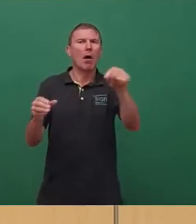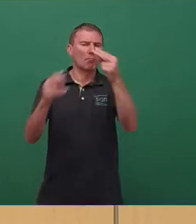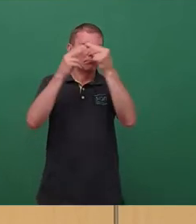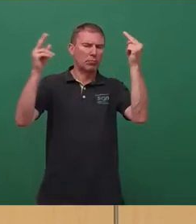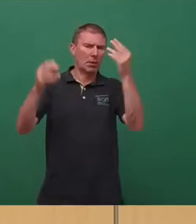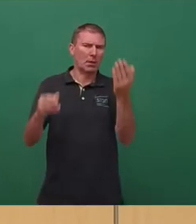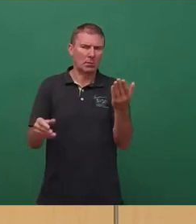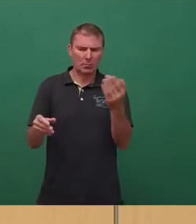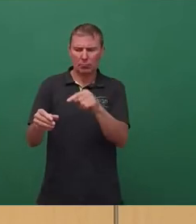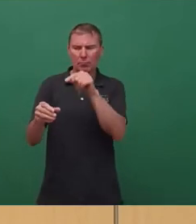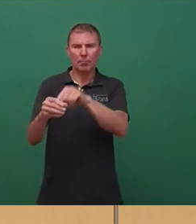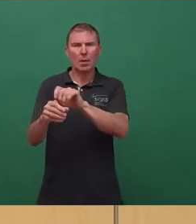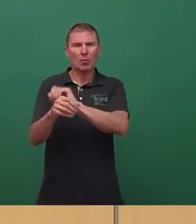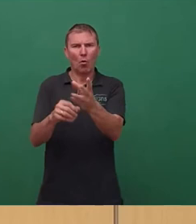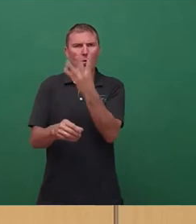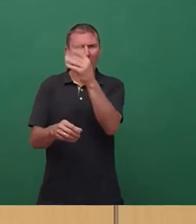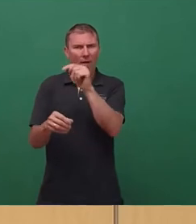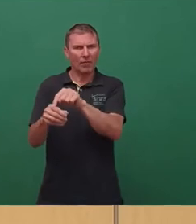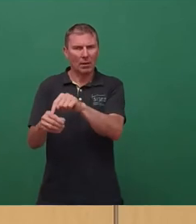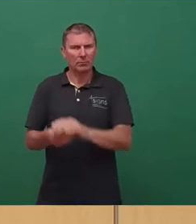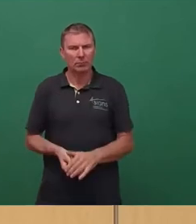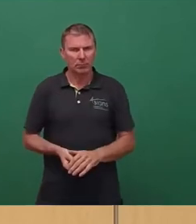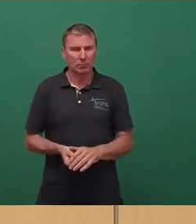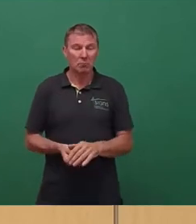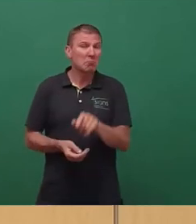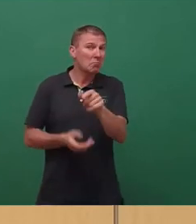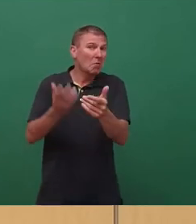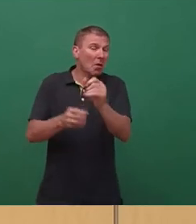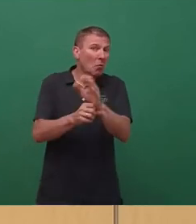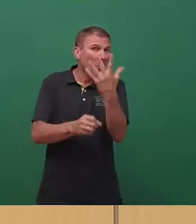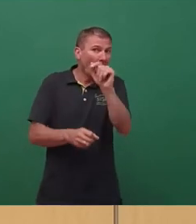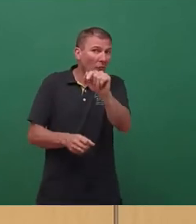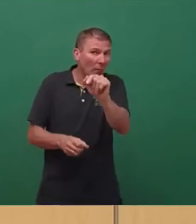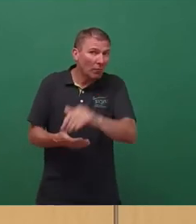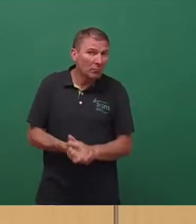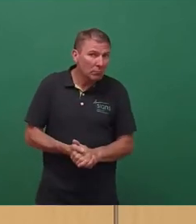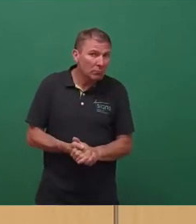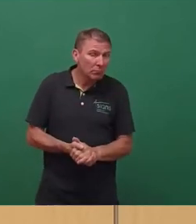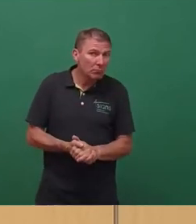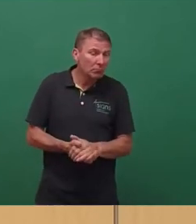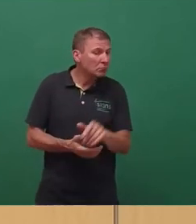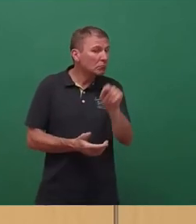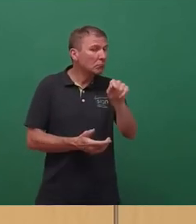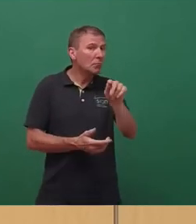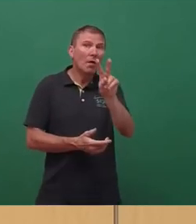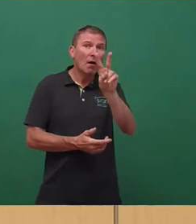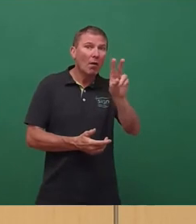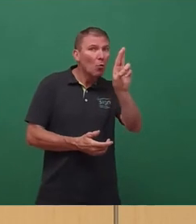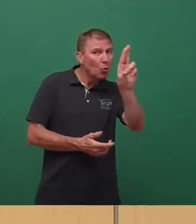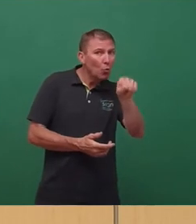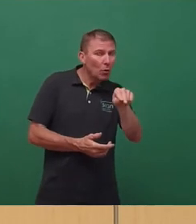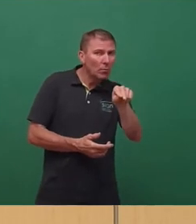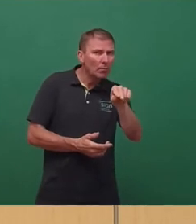nennen sich Corona 4, vielleicht Corona 5. Sie nennen sich vielleicht VVO. Hier liegt eine